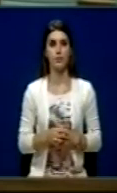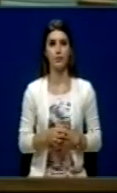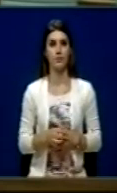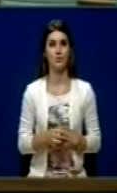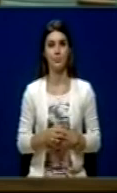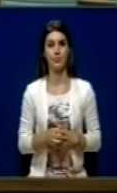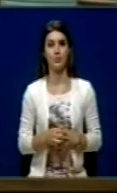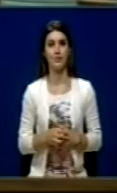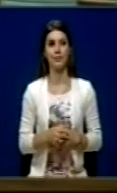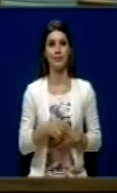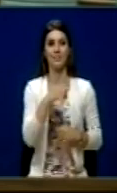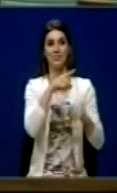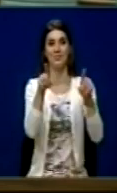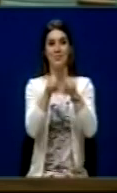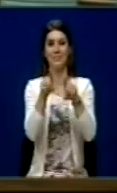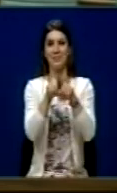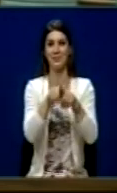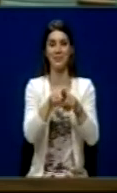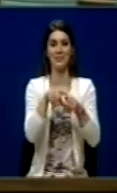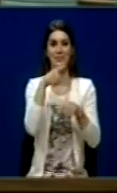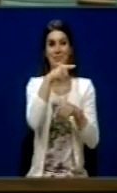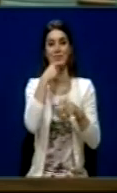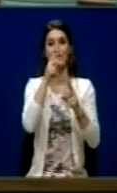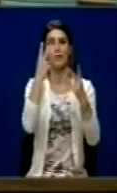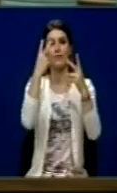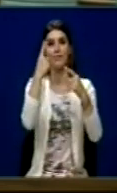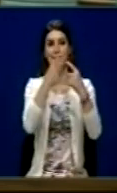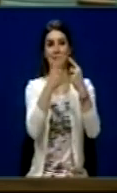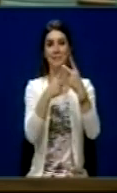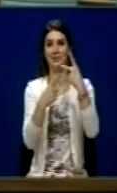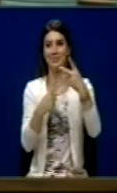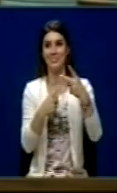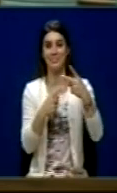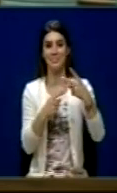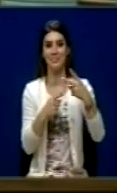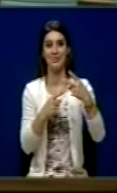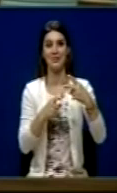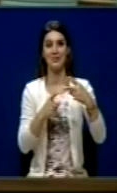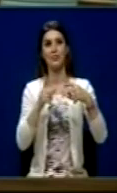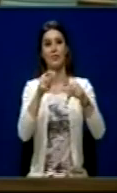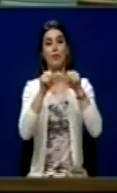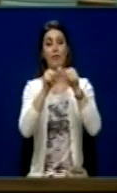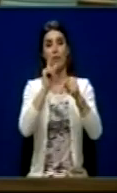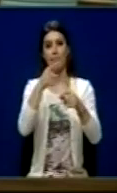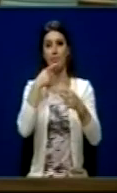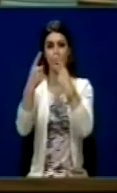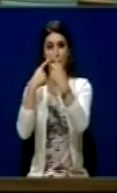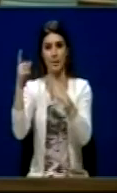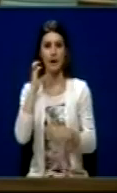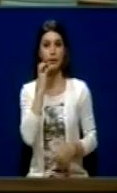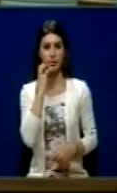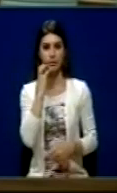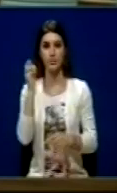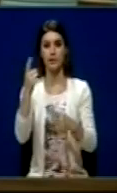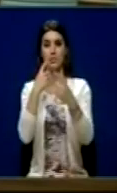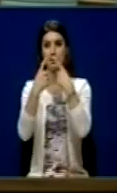Dygjera ka mund të i bëjtë qeveria Kosovës që ta kushdhënë të Sërbim, e që të janës në proces në kushdhjim në Sërbis. Një mëshkruaj në negociatën, të negociatat qartë